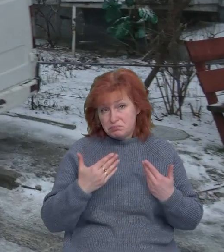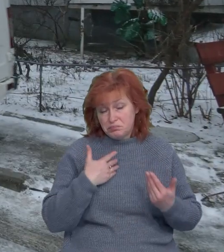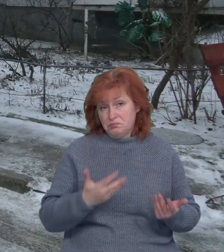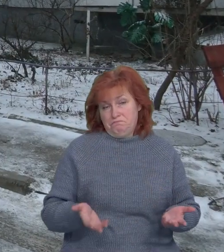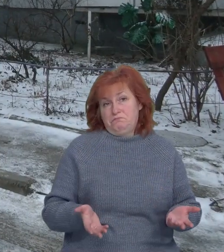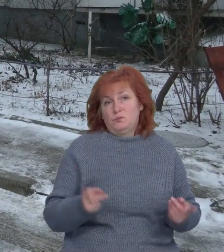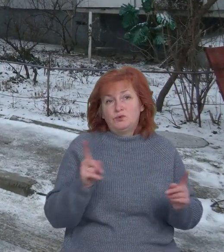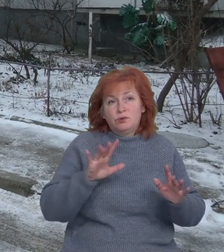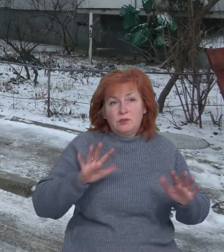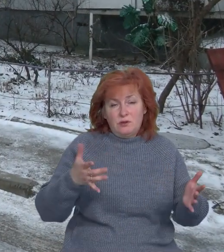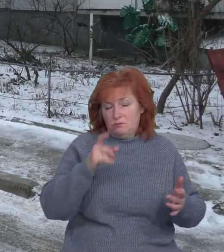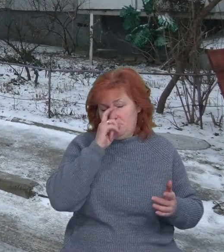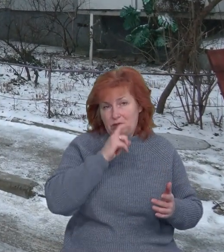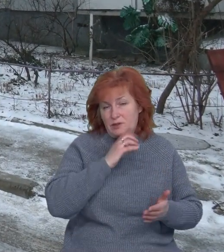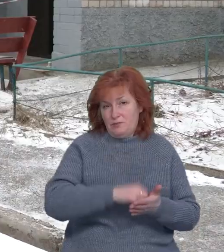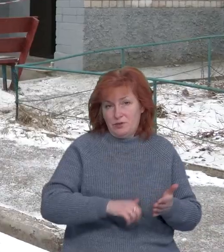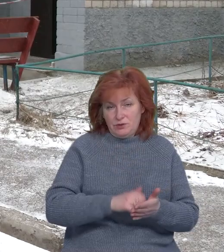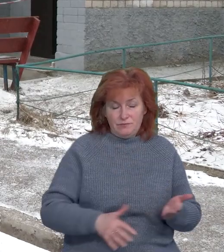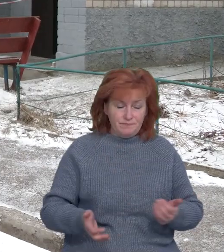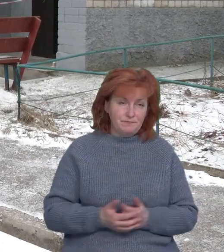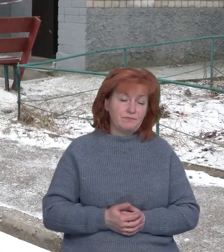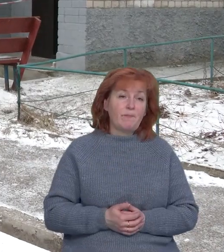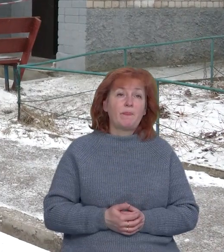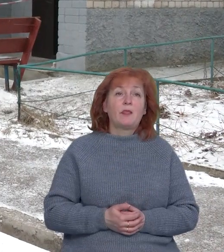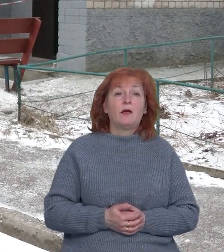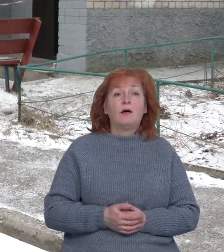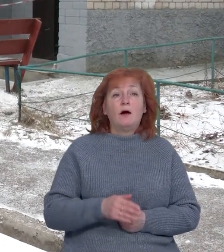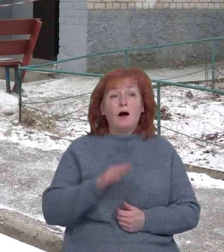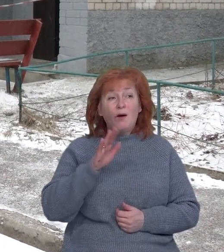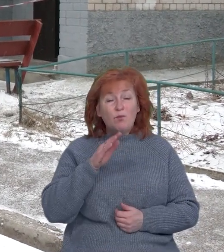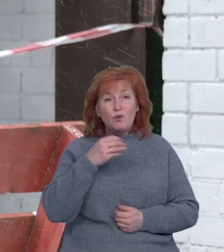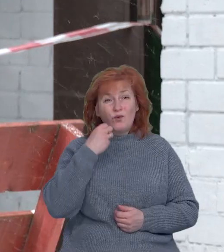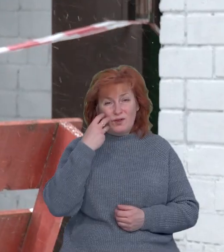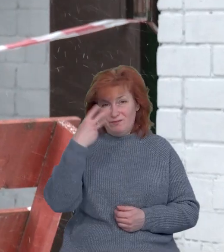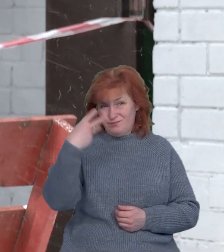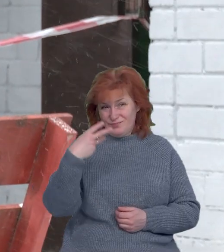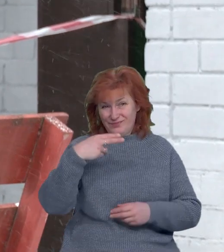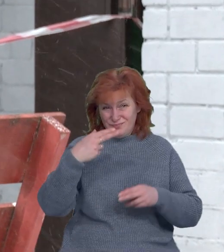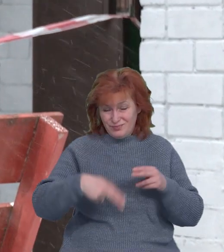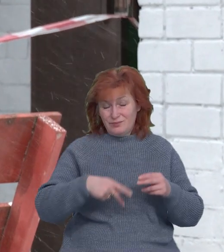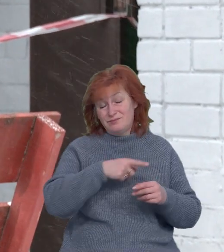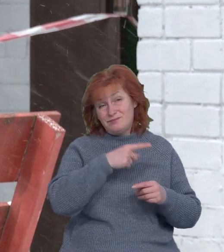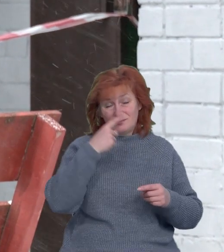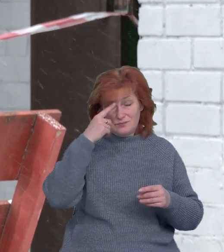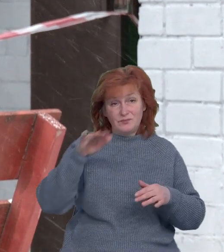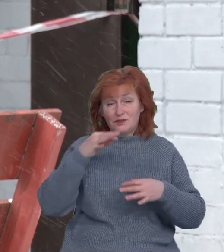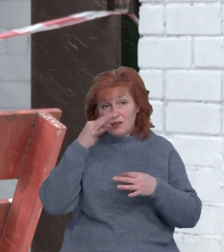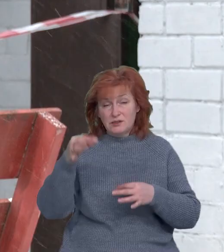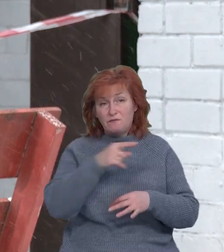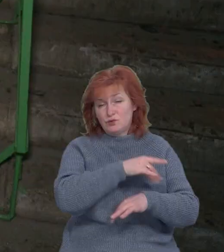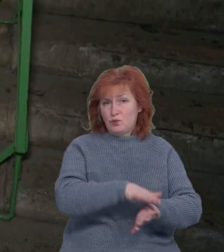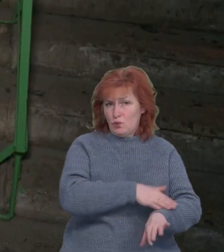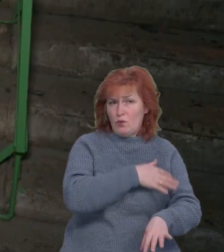Що сталося, так і незрозуміло. Не на камеру сусіди повідомили, що чоловік довго хворів. На місці події